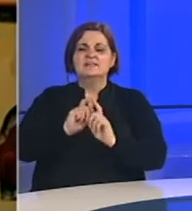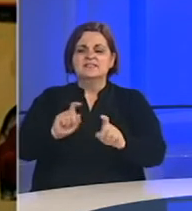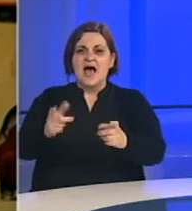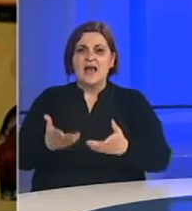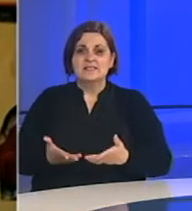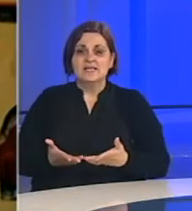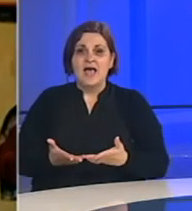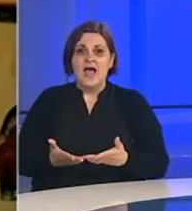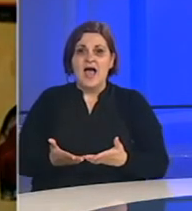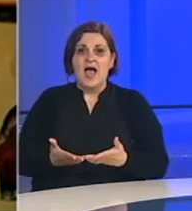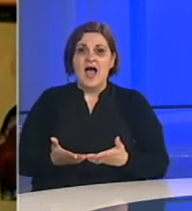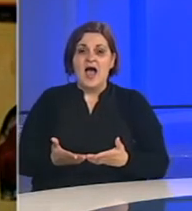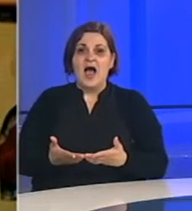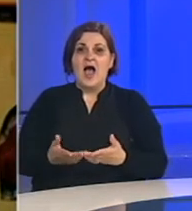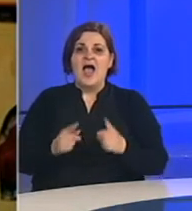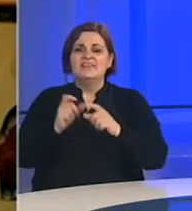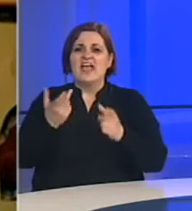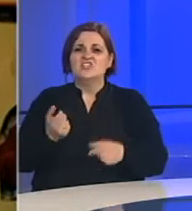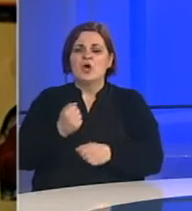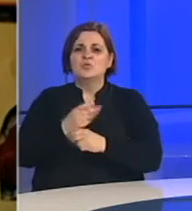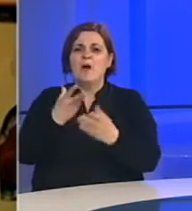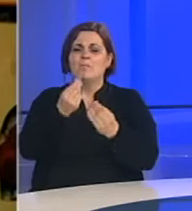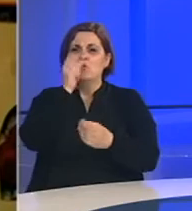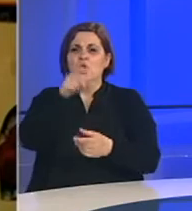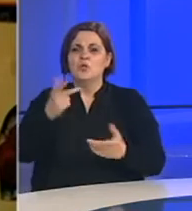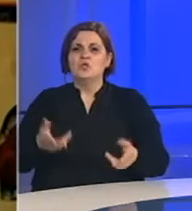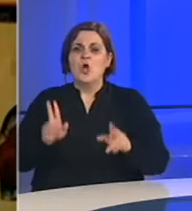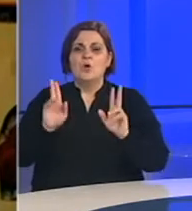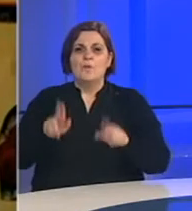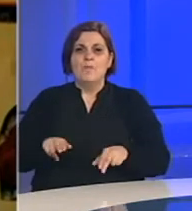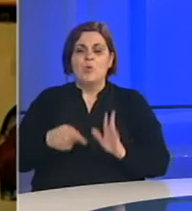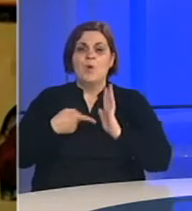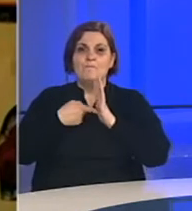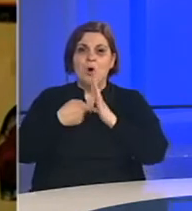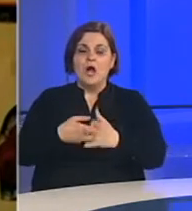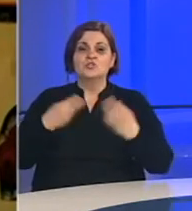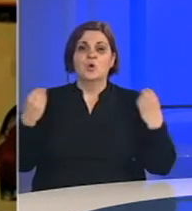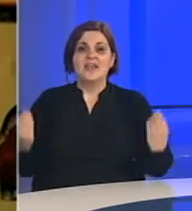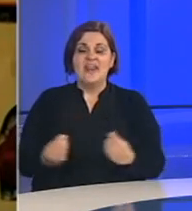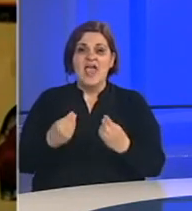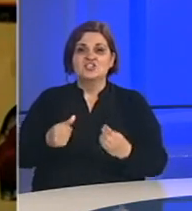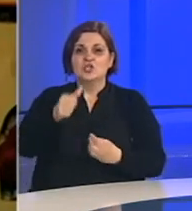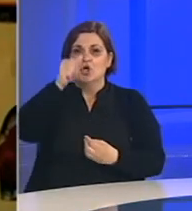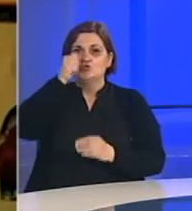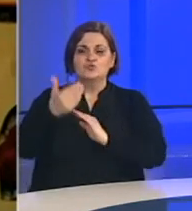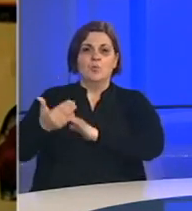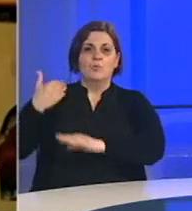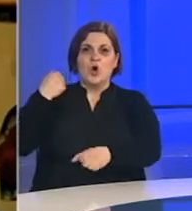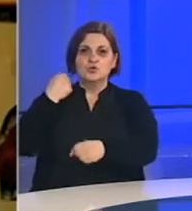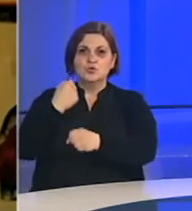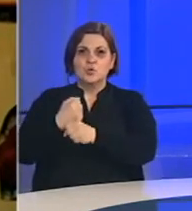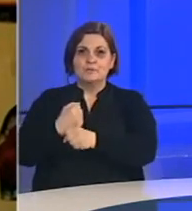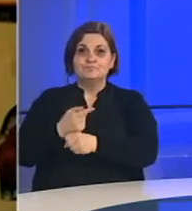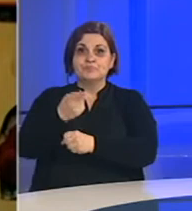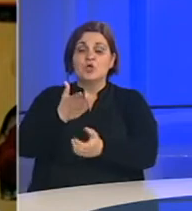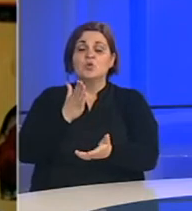i tešan, grude, ima puno ljudi koji mogu da pokažu nešto što su u poštosti učinili. I to